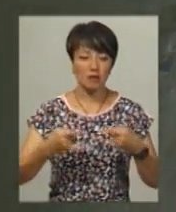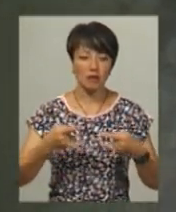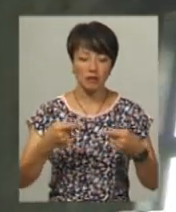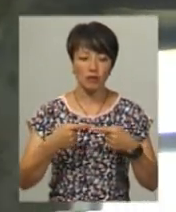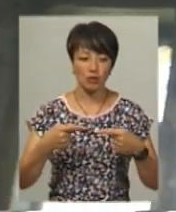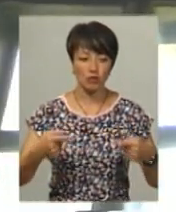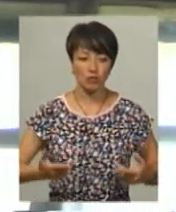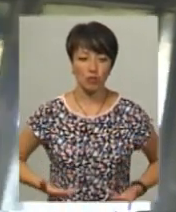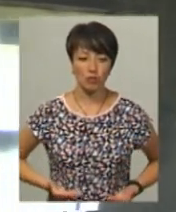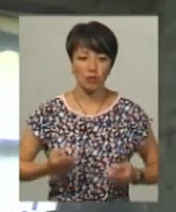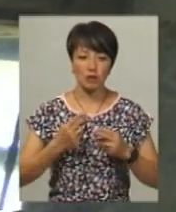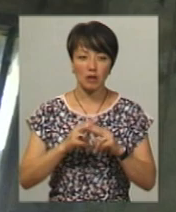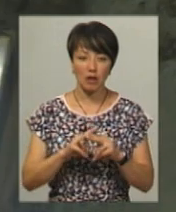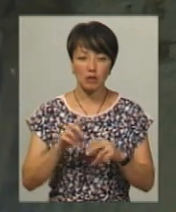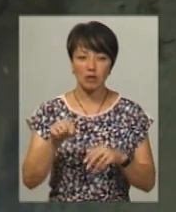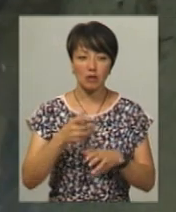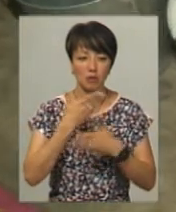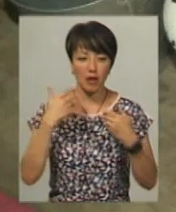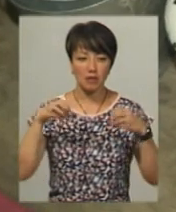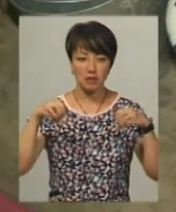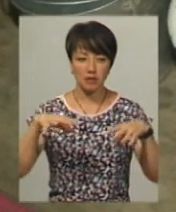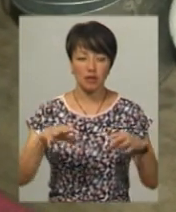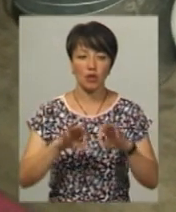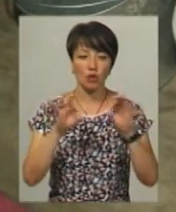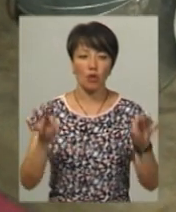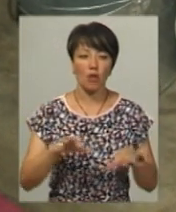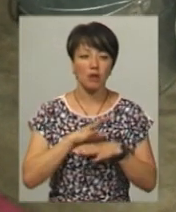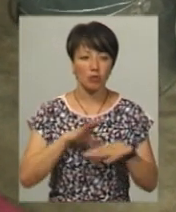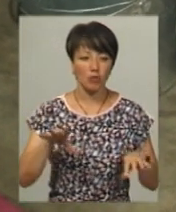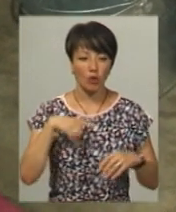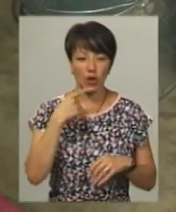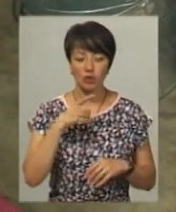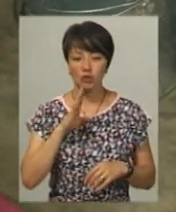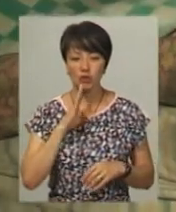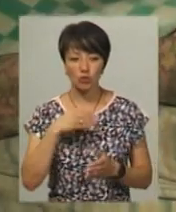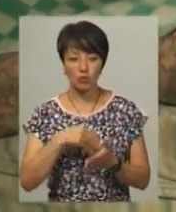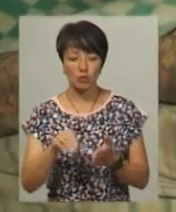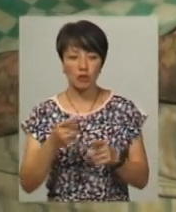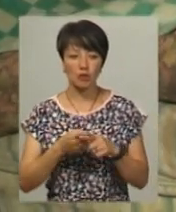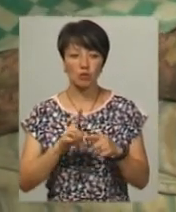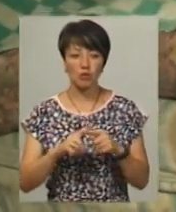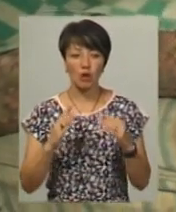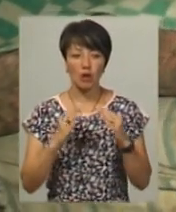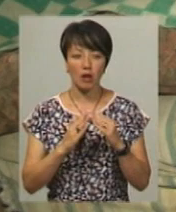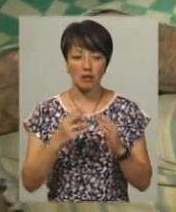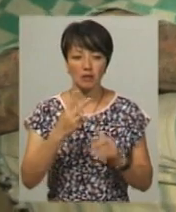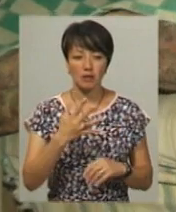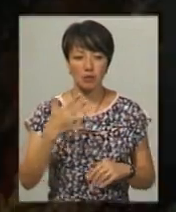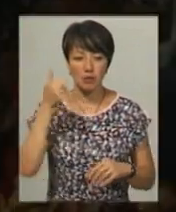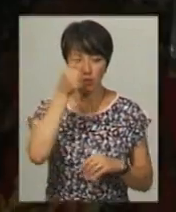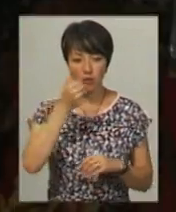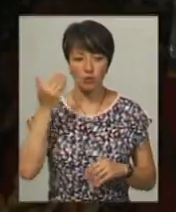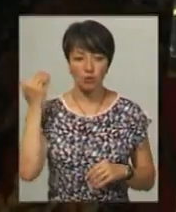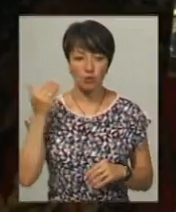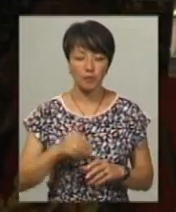і іншої побутової техніки, бо в помешканні немає світла. І ніколи не було, каже Надія Гончар, яка купила цю глинобитну хату чверть століття тому.